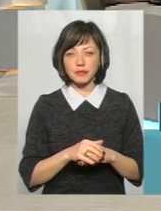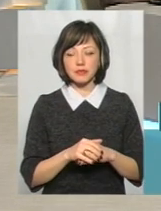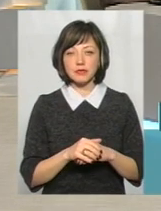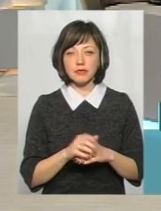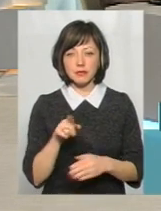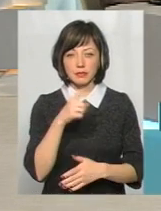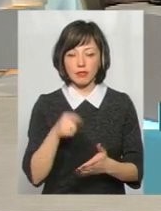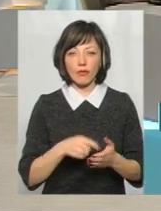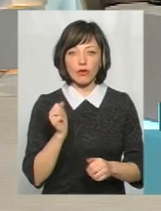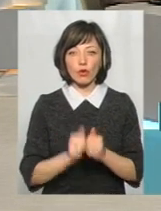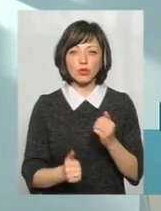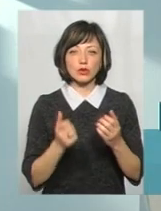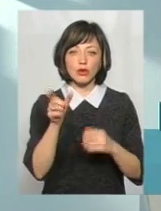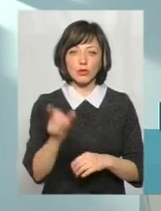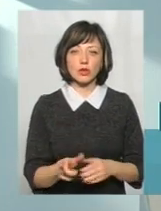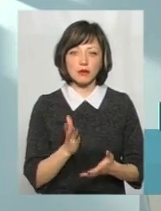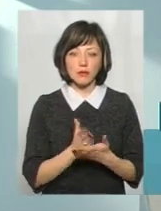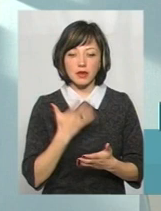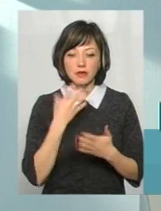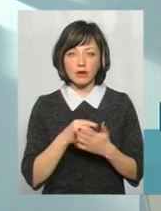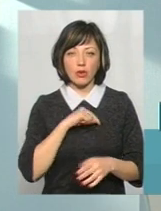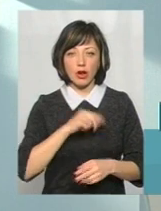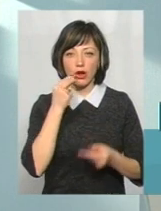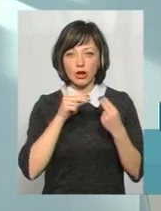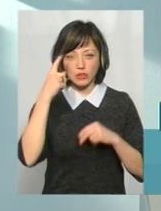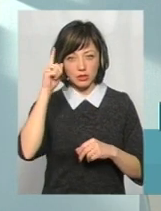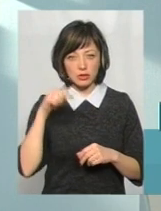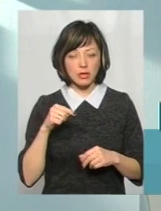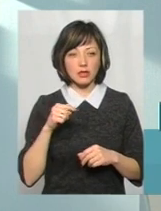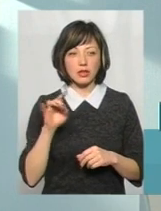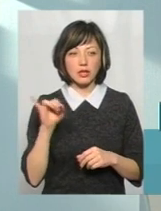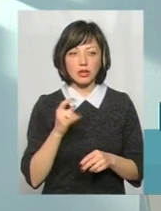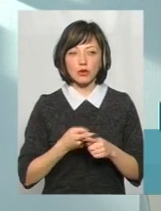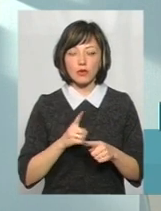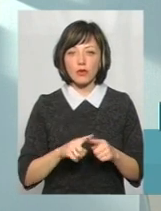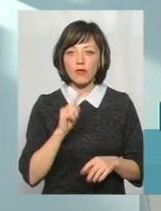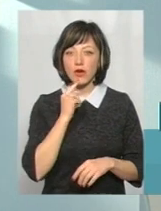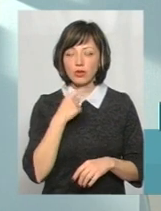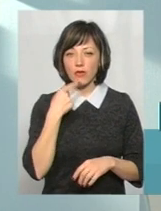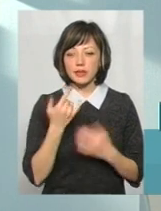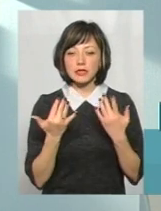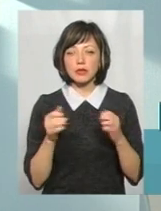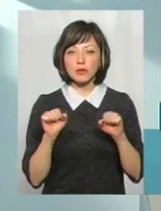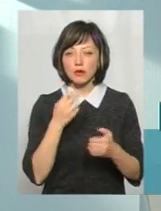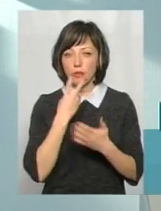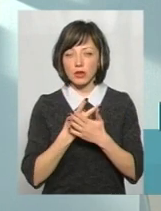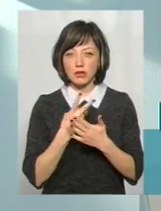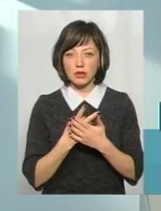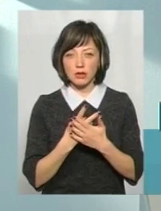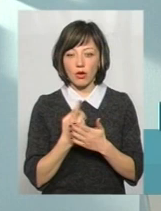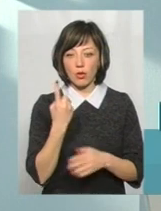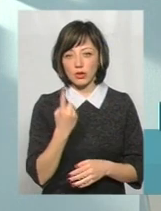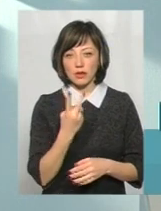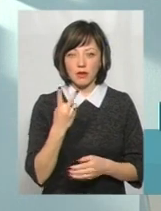має свій організм знати краще, чим будь хто. І тому дуже важко говорити, скільки може показати один чи два